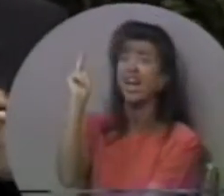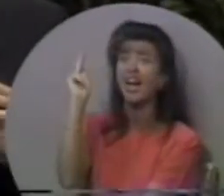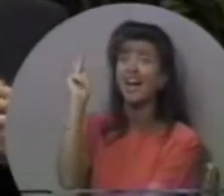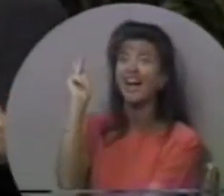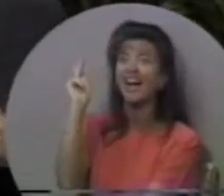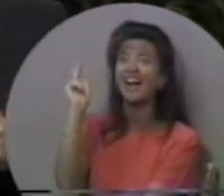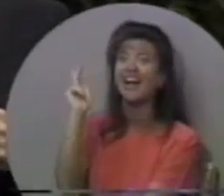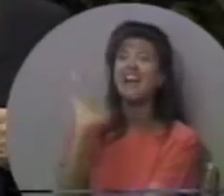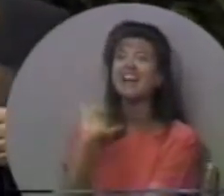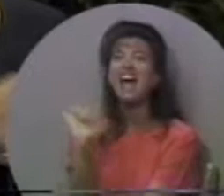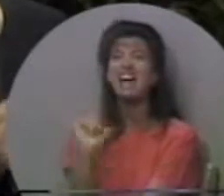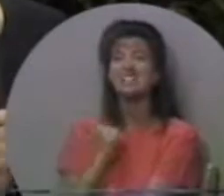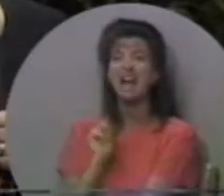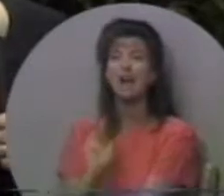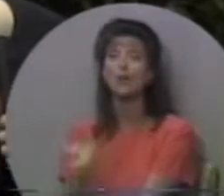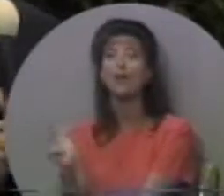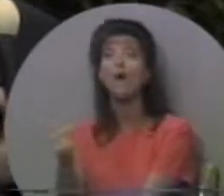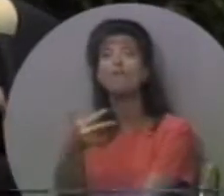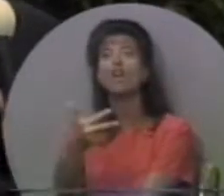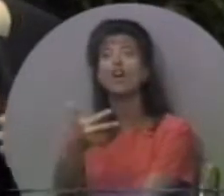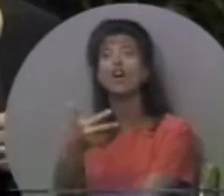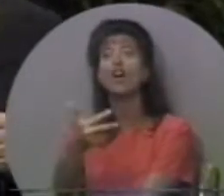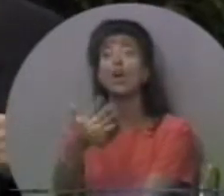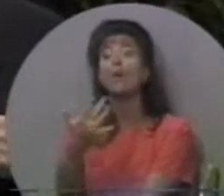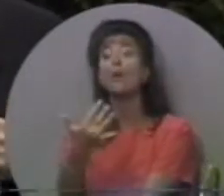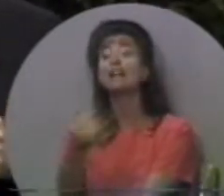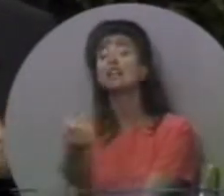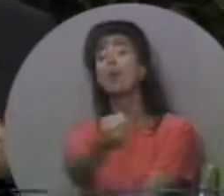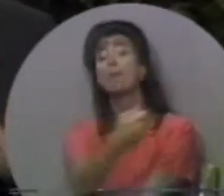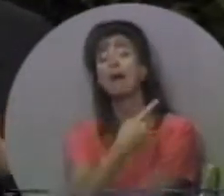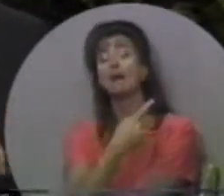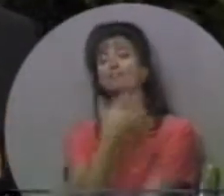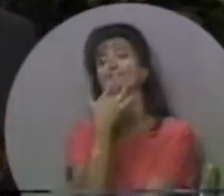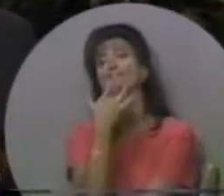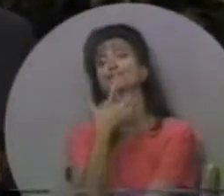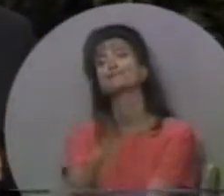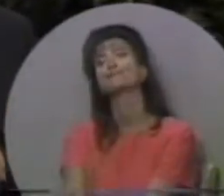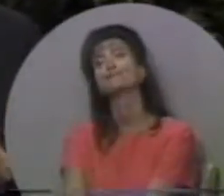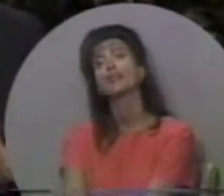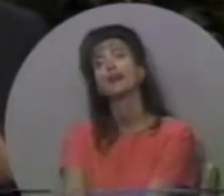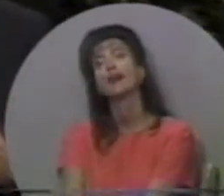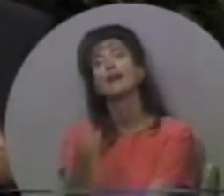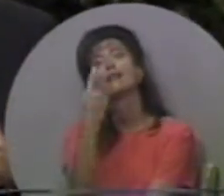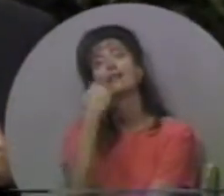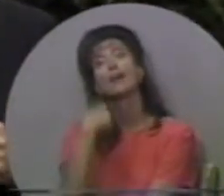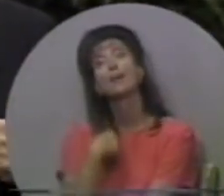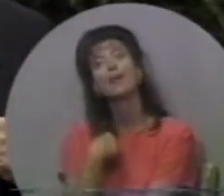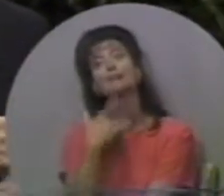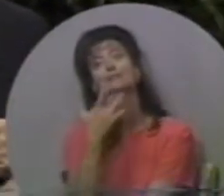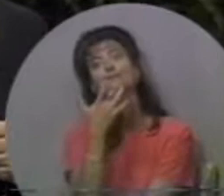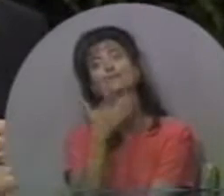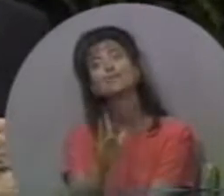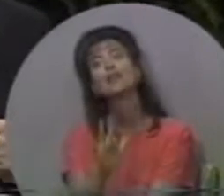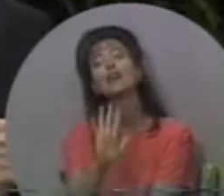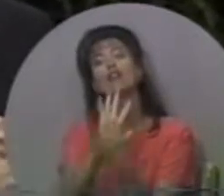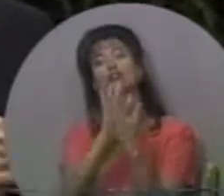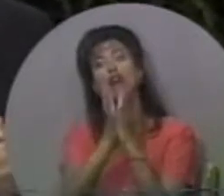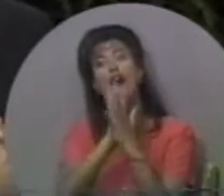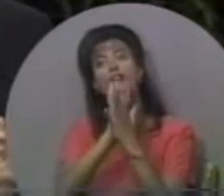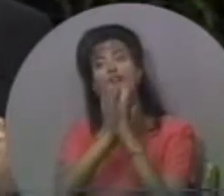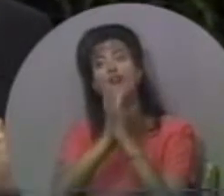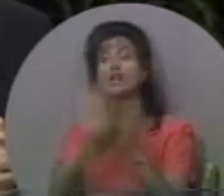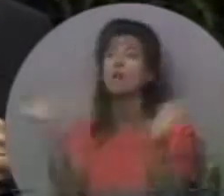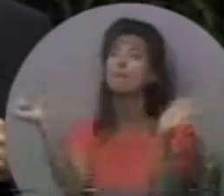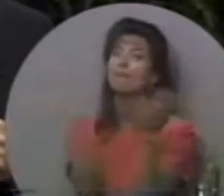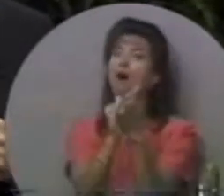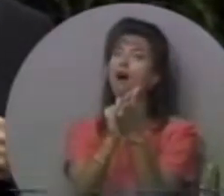збудськи. І потім, коли я хотів виїхати з того місця і вернутися на дорогу, а на нещасі для мене